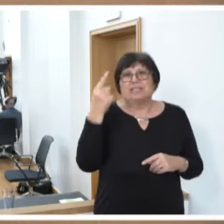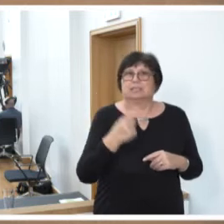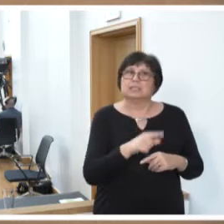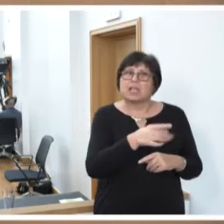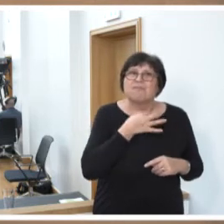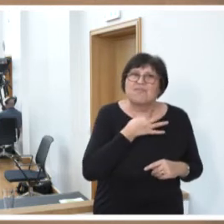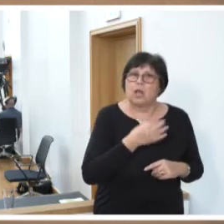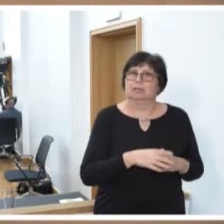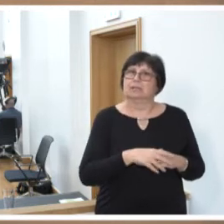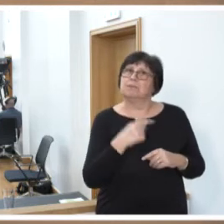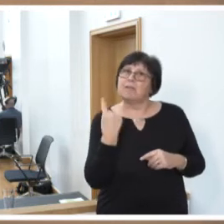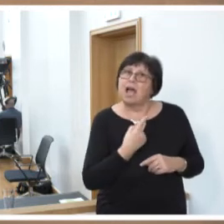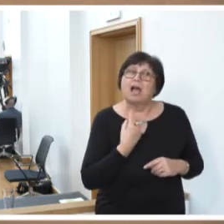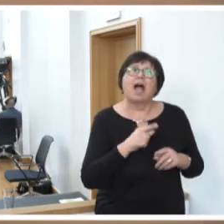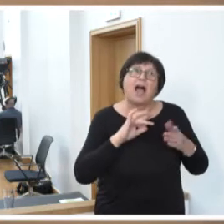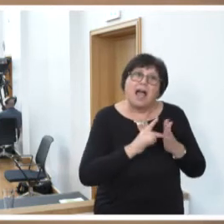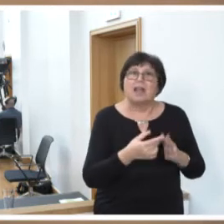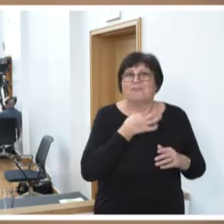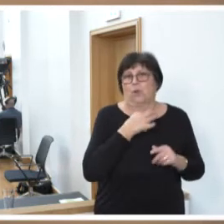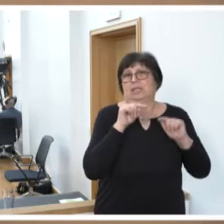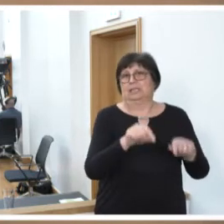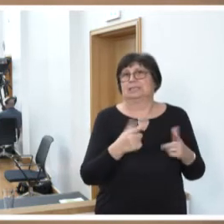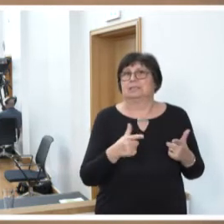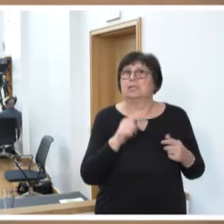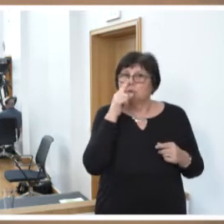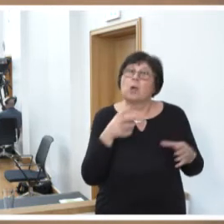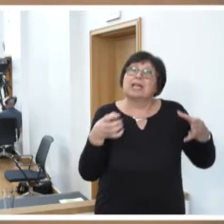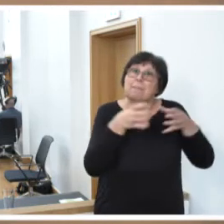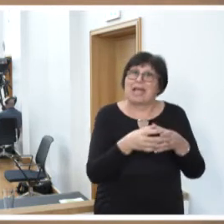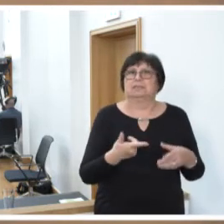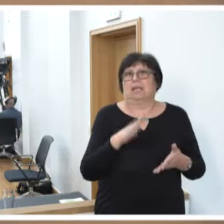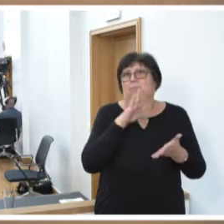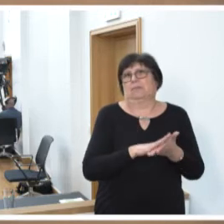wollen es und wir alle wollen es und es kann nur gemeinsam miteinander gehen.